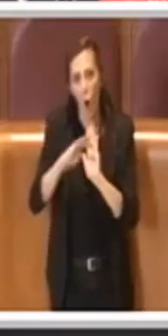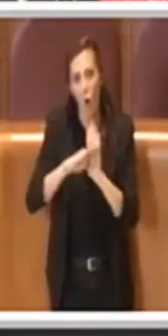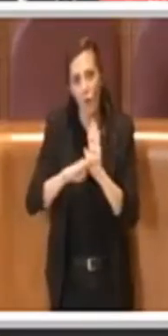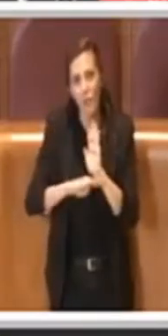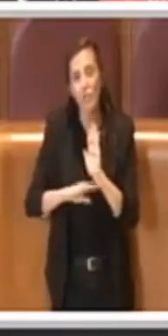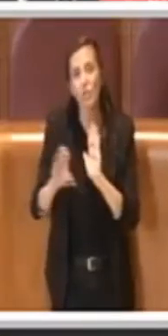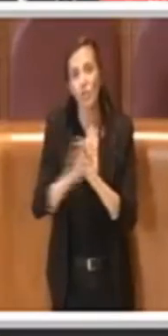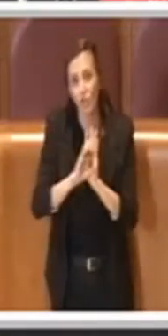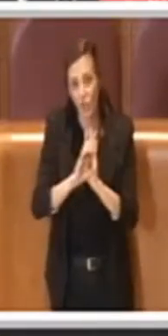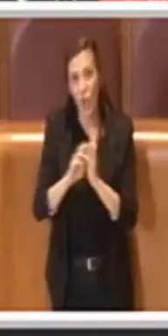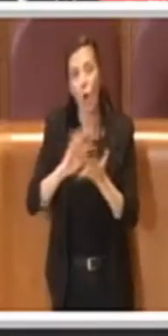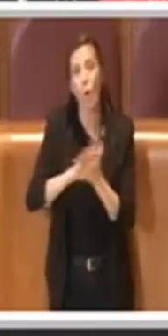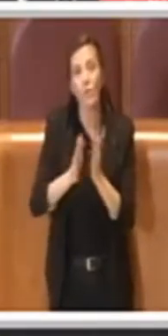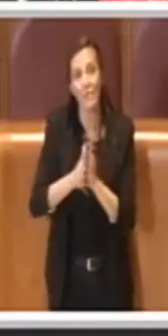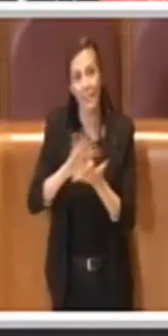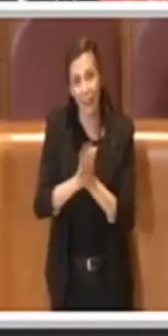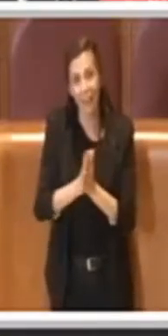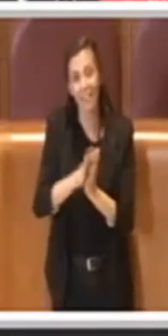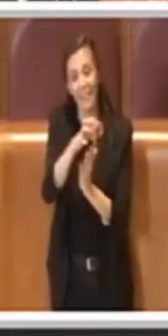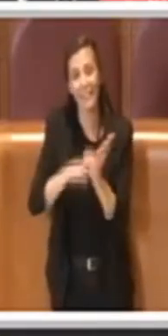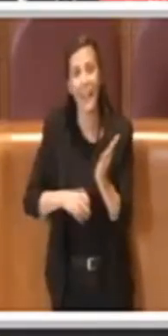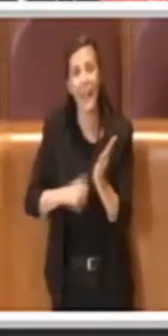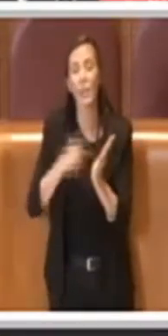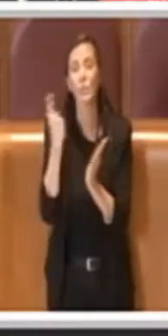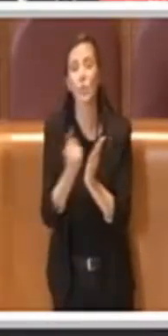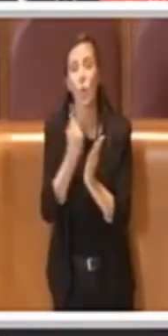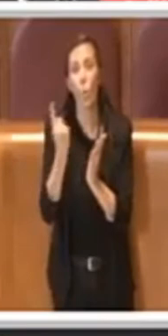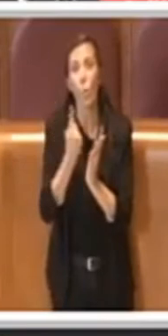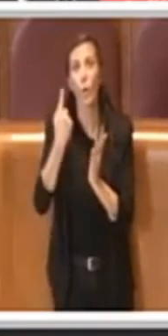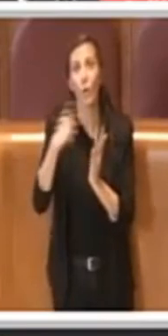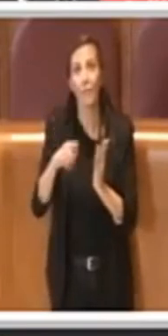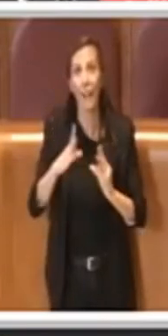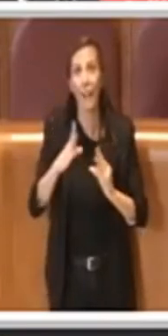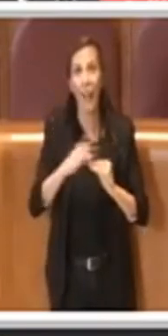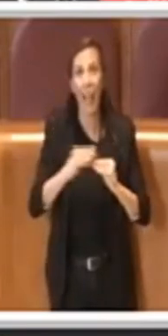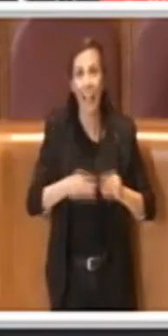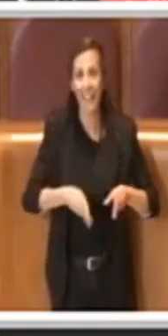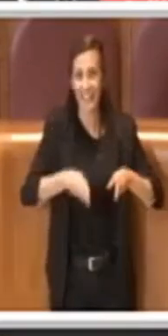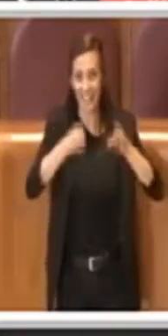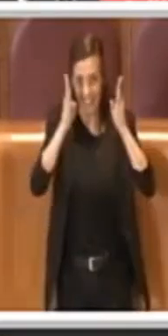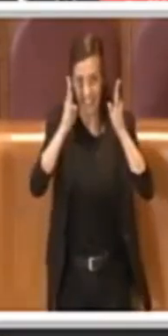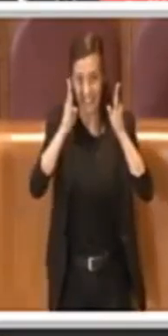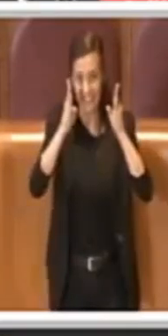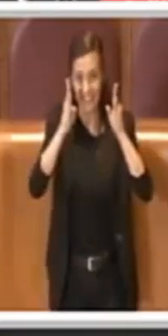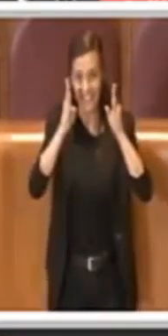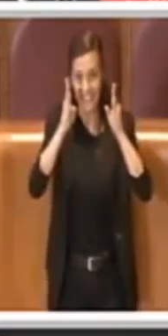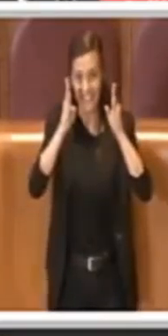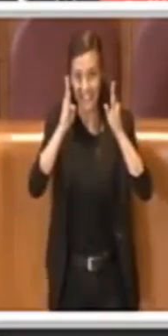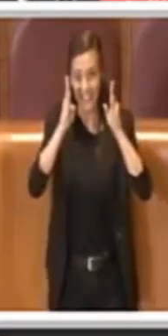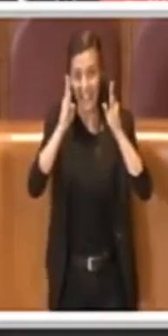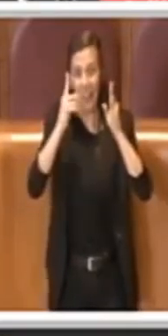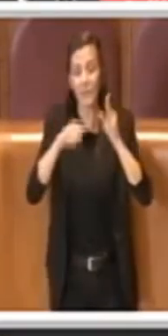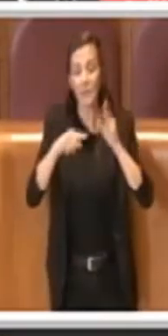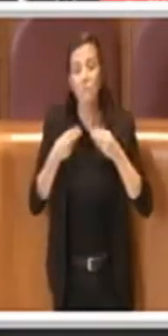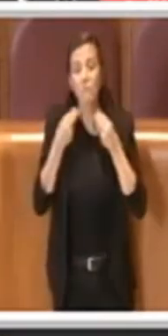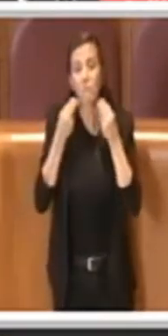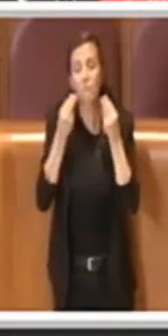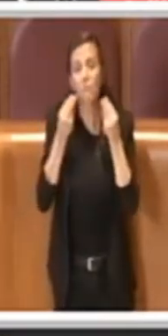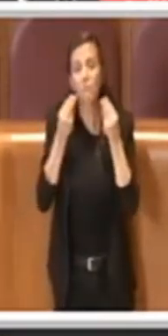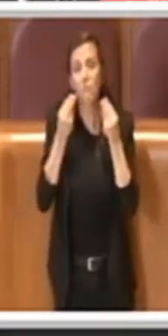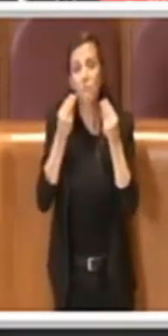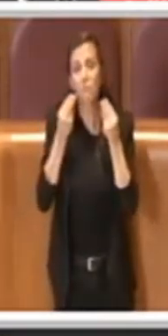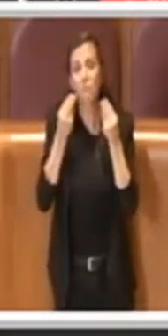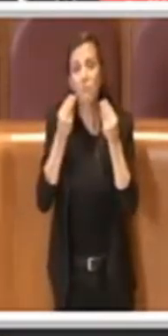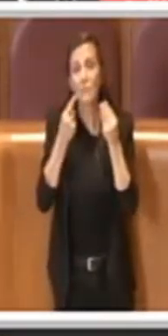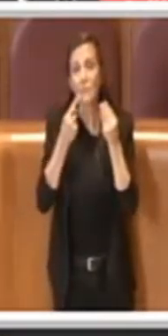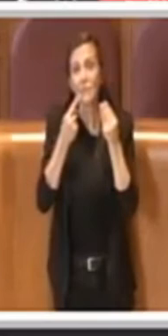rispetto del testo unico dell'edilizia che darà la possibilità ai